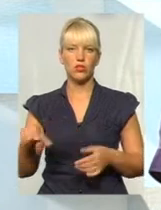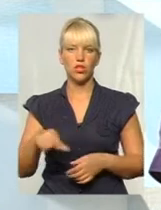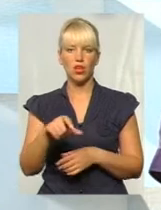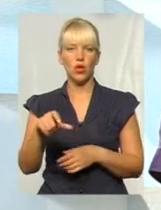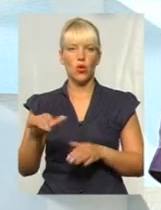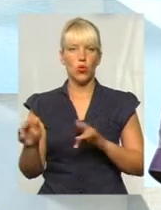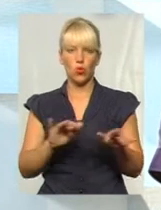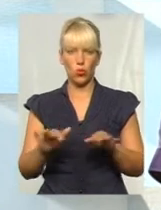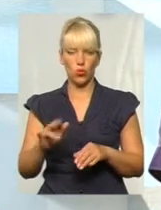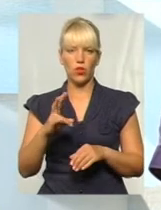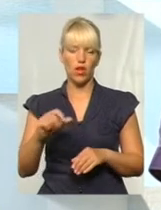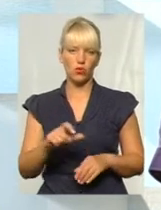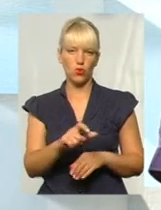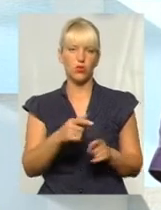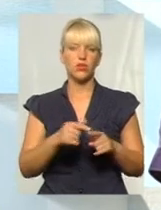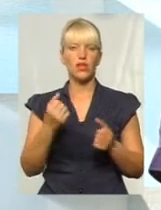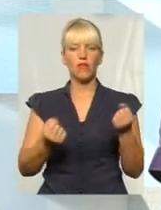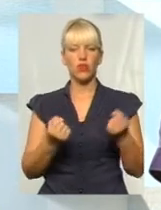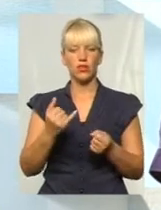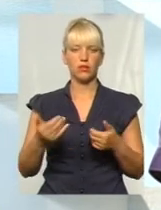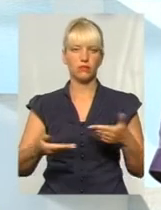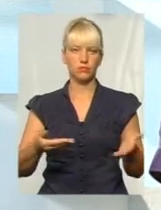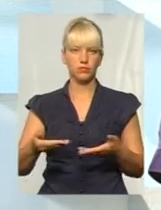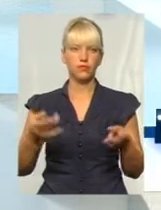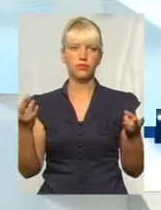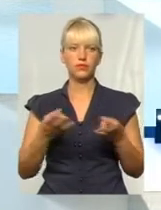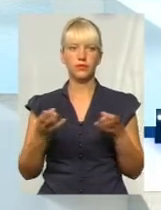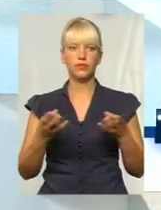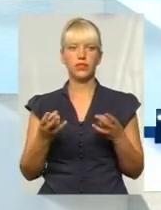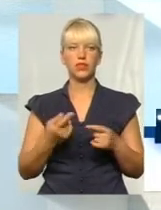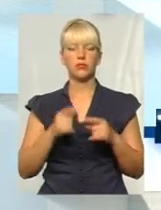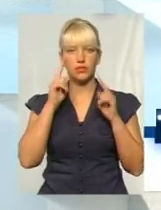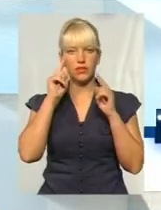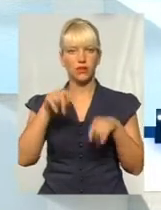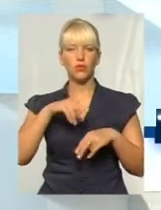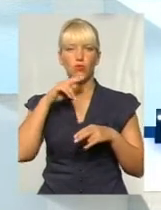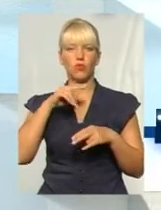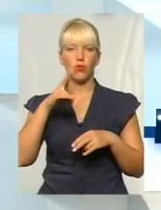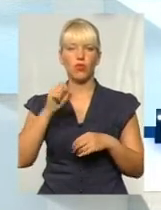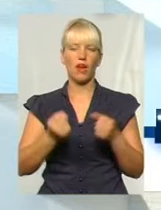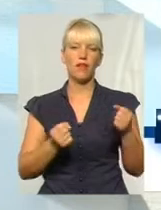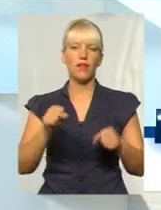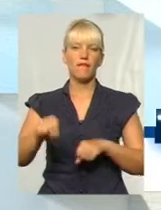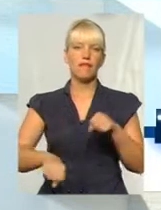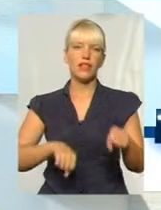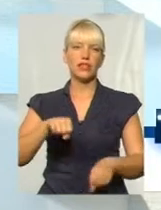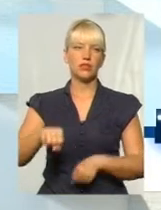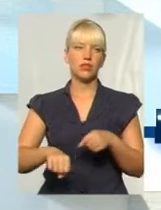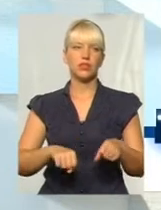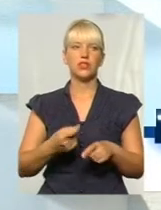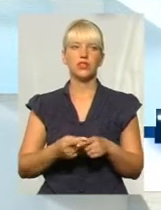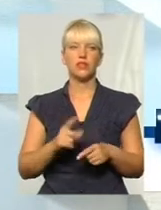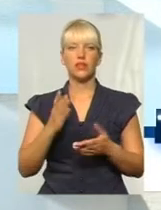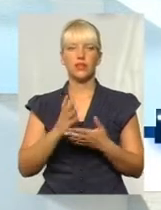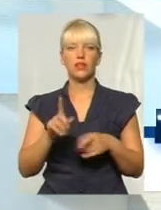Тобто, треба і водіям, пішоходам звертати увагу на велосипедистів, тим паче, що такий